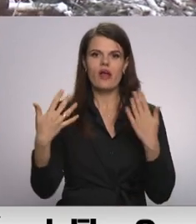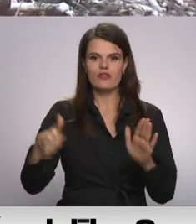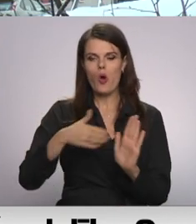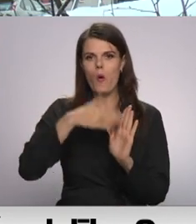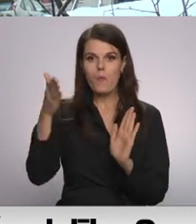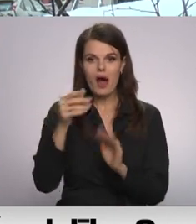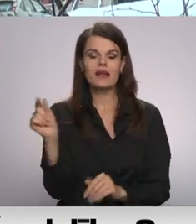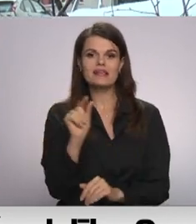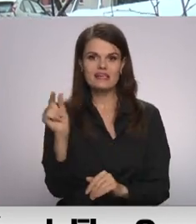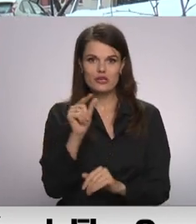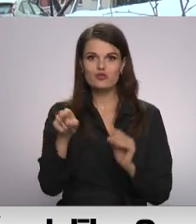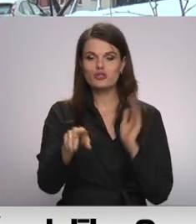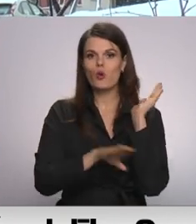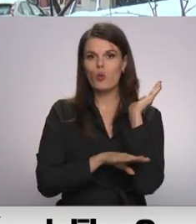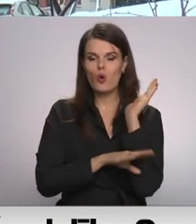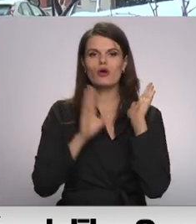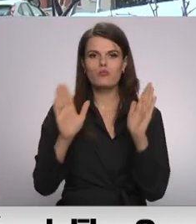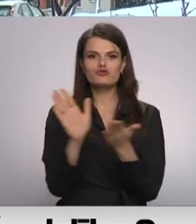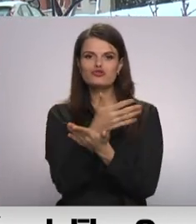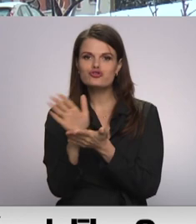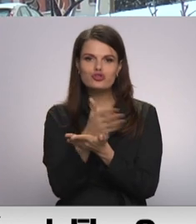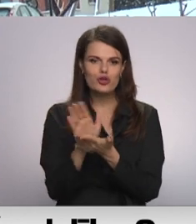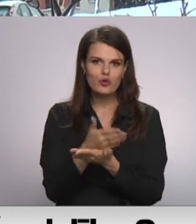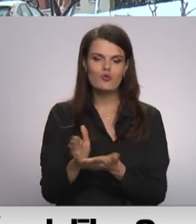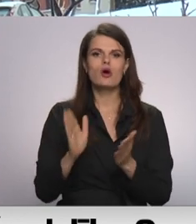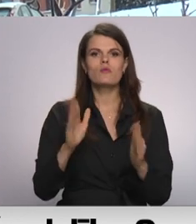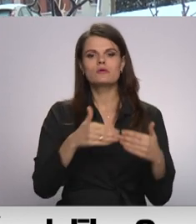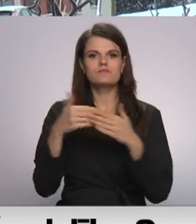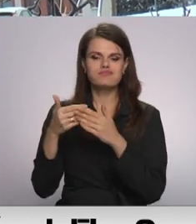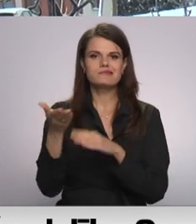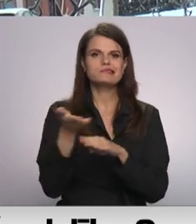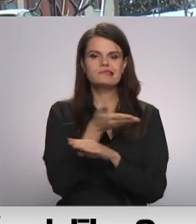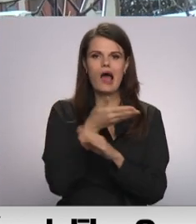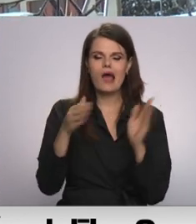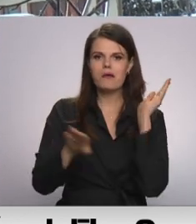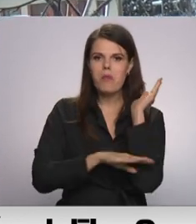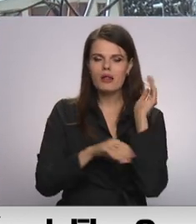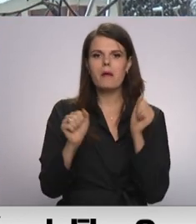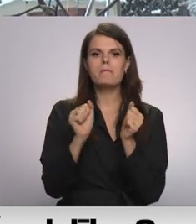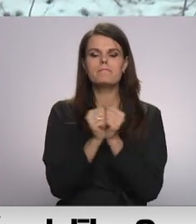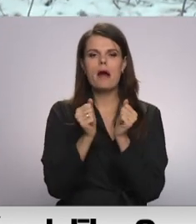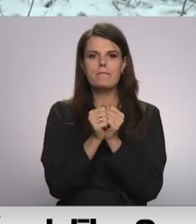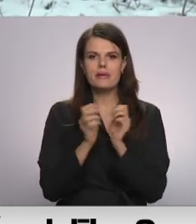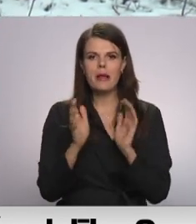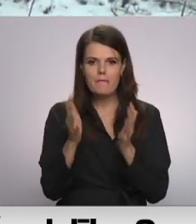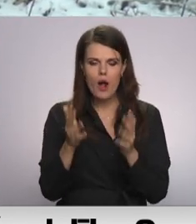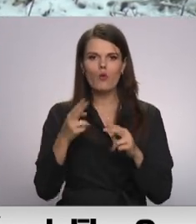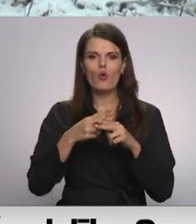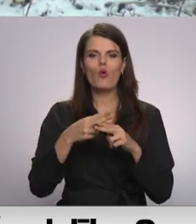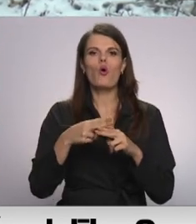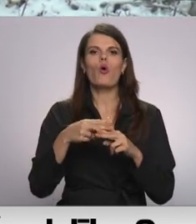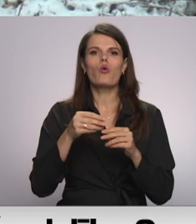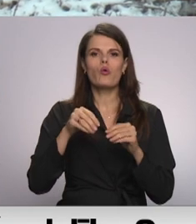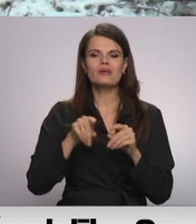Jau drīz manocies tie koki tikšot sašķiroti un kļūst par zāļbaļķiem papīra mauku, bet zāri par šķaudu. Uzņēmumu politika